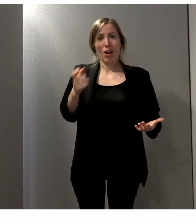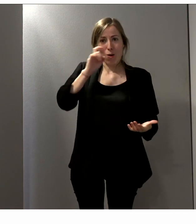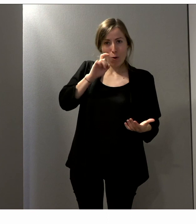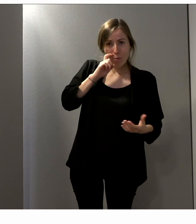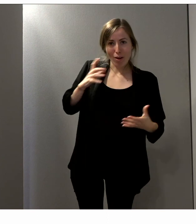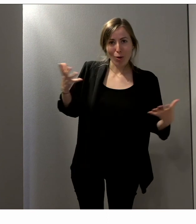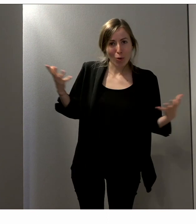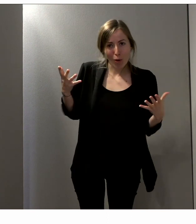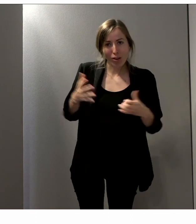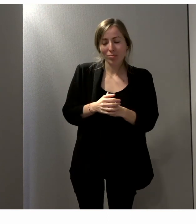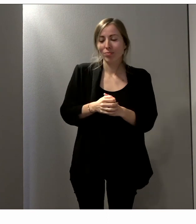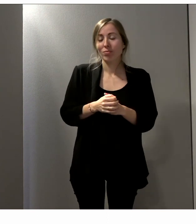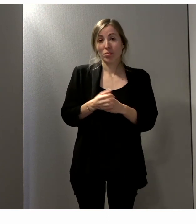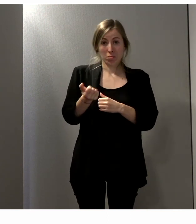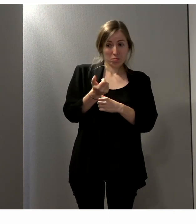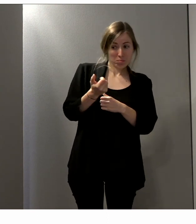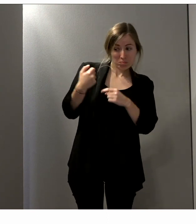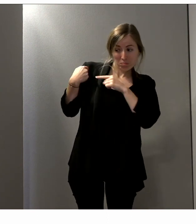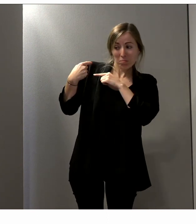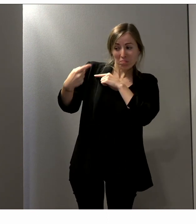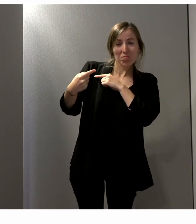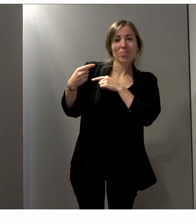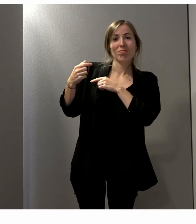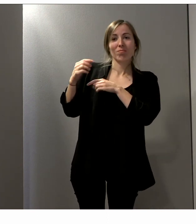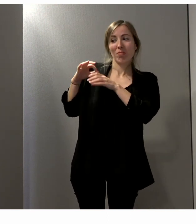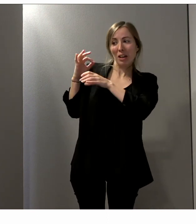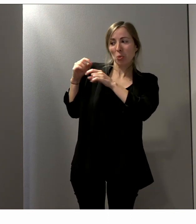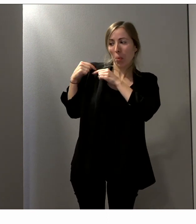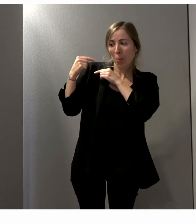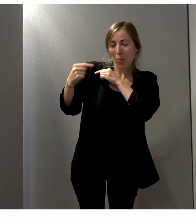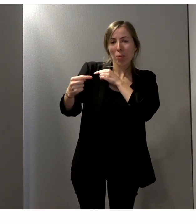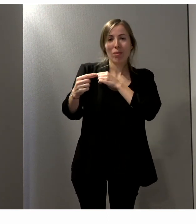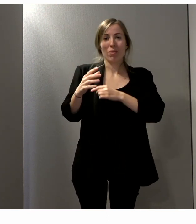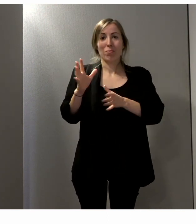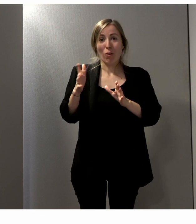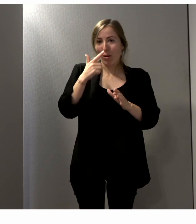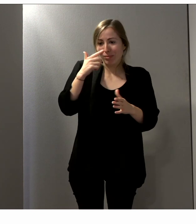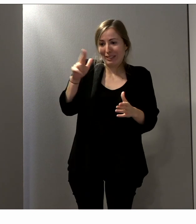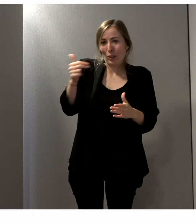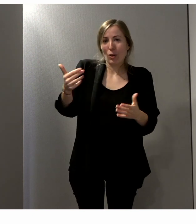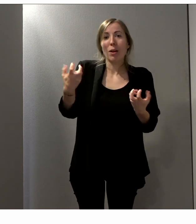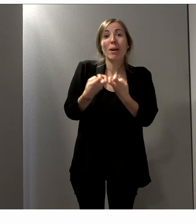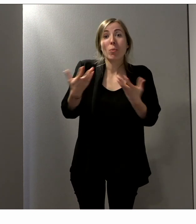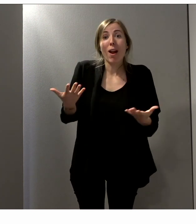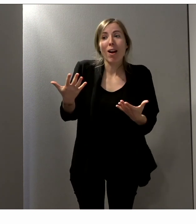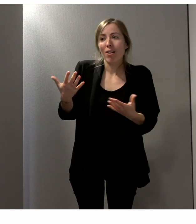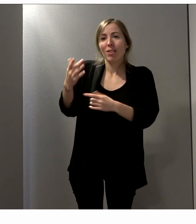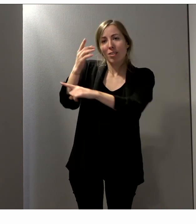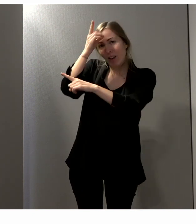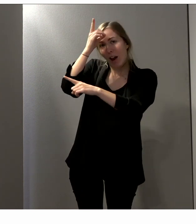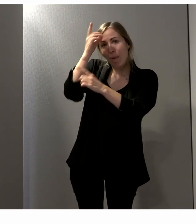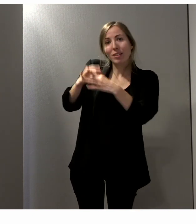élections,'est fait naturellement. Par exemple, là, en Allemagne, en ce moment, il y a les élections